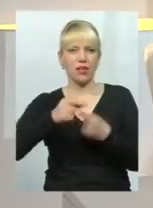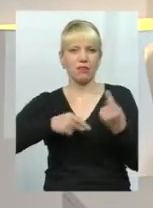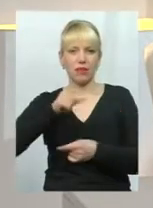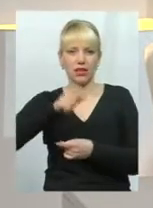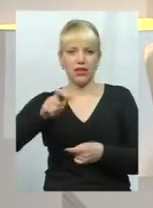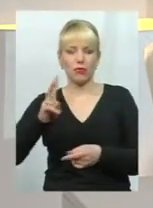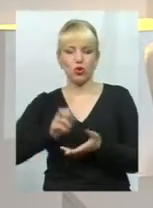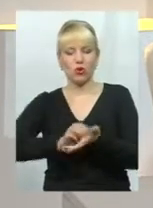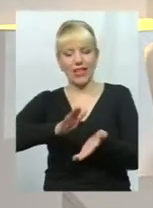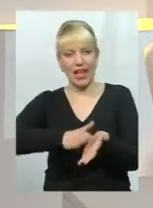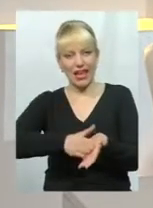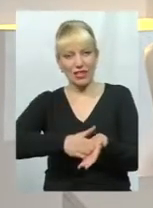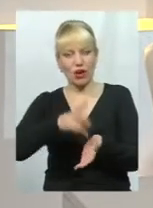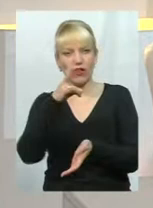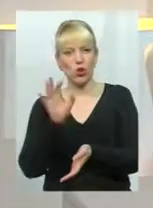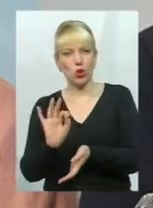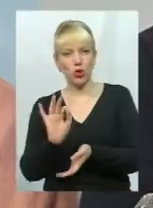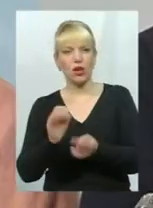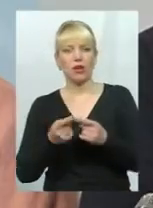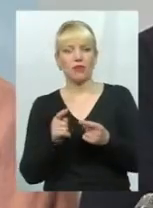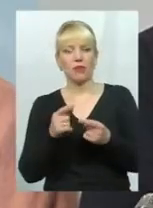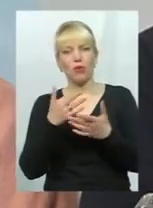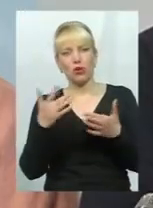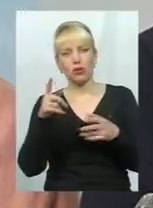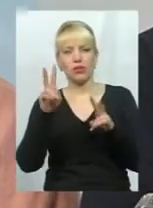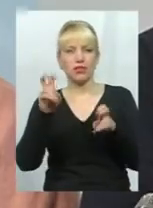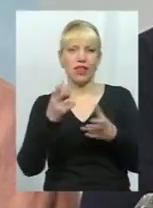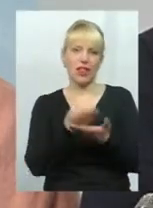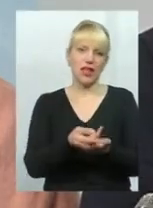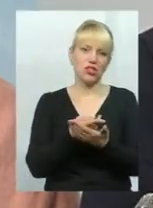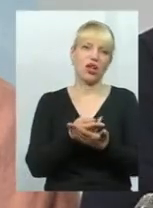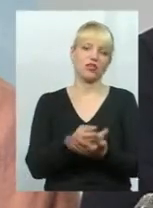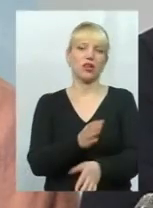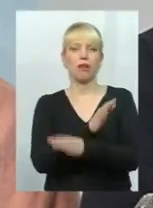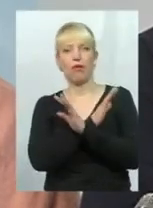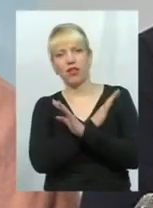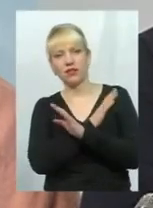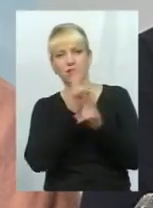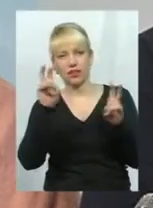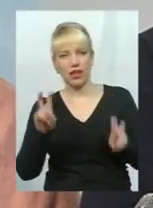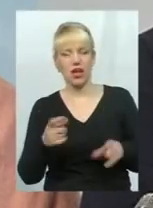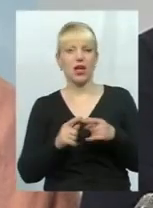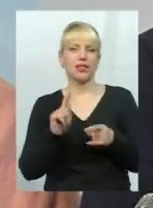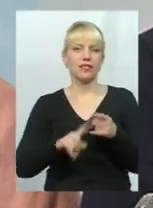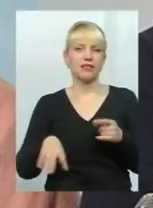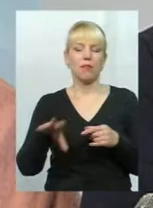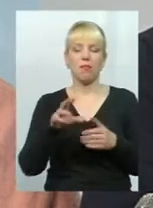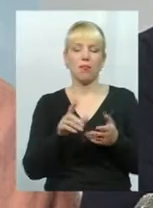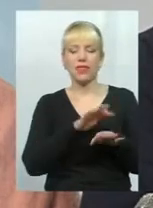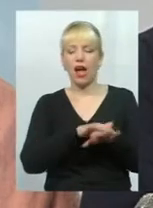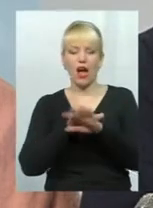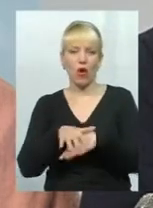які зареєстровані, але порізно їх називають лежачих, мертвих, тих, що не працюють, але фактично нарахування